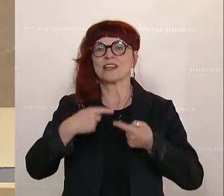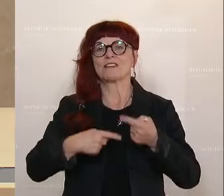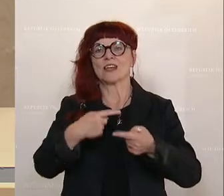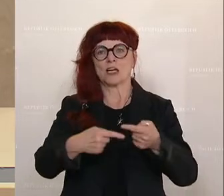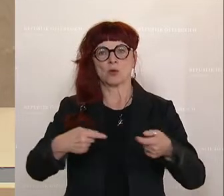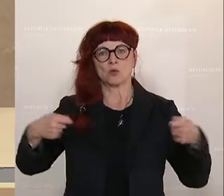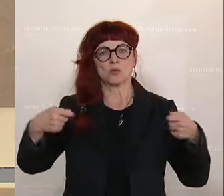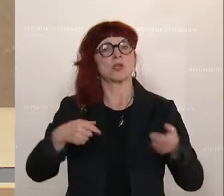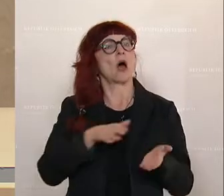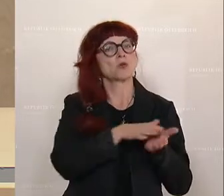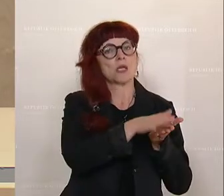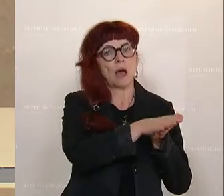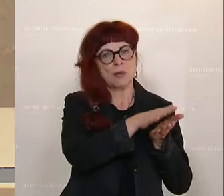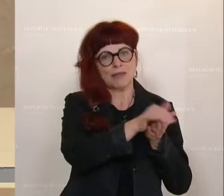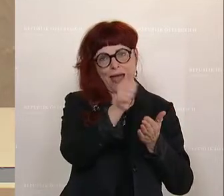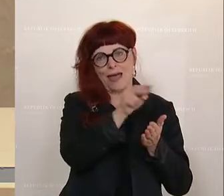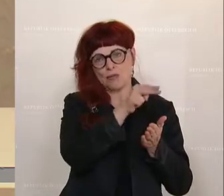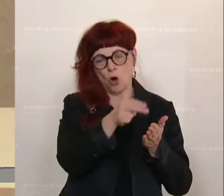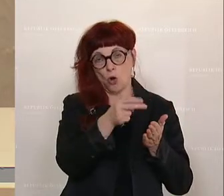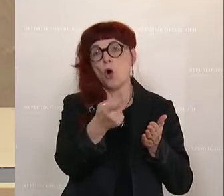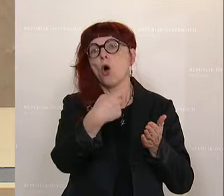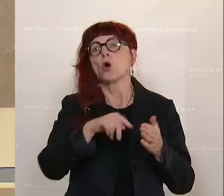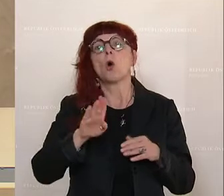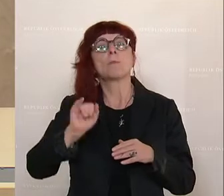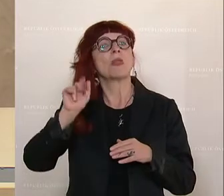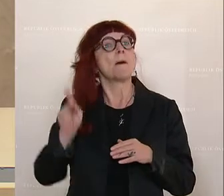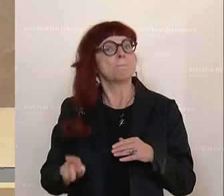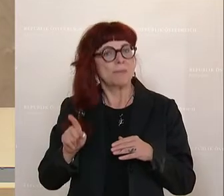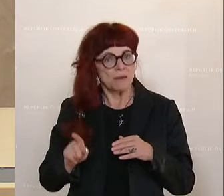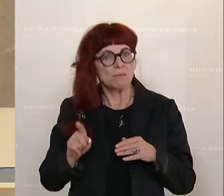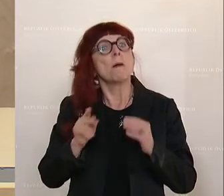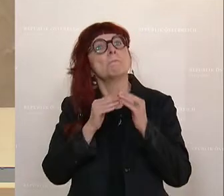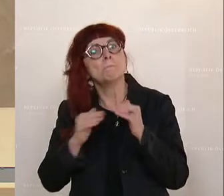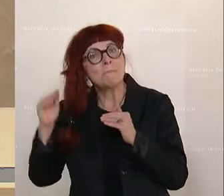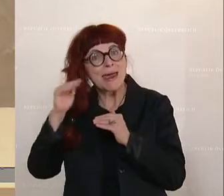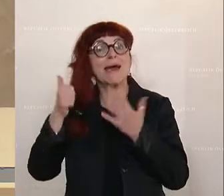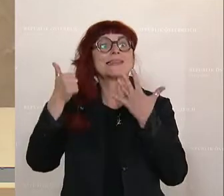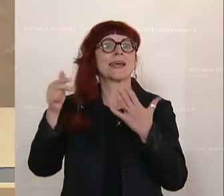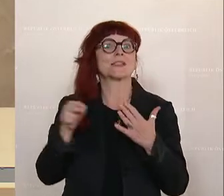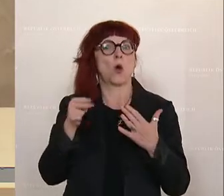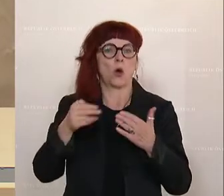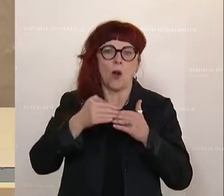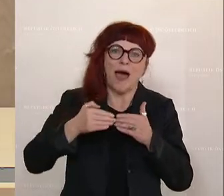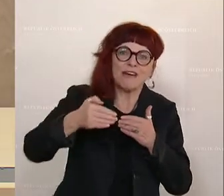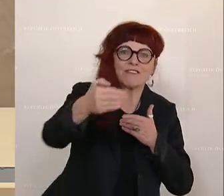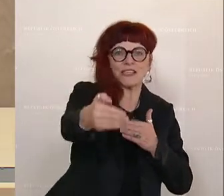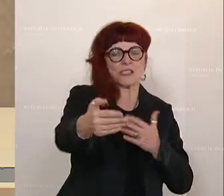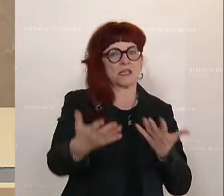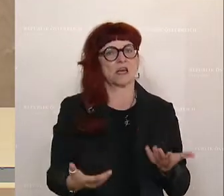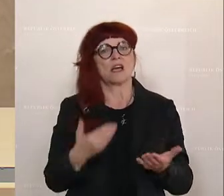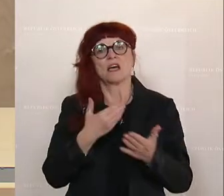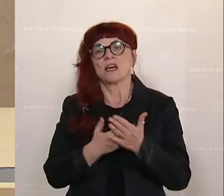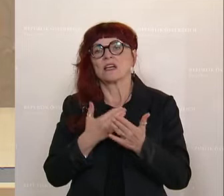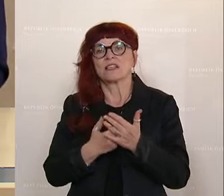Euro führt langfristig zu einer BIP-Erhöhung von sechs Euro. Daher nun die größte Steigerung der